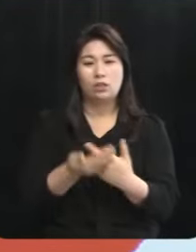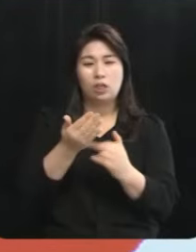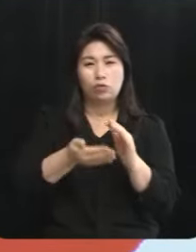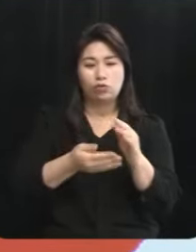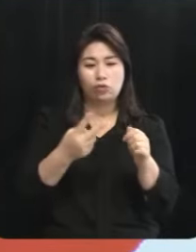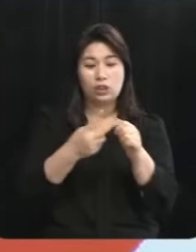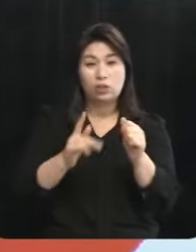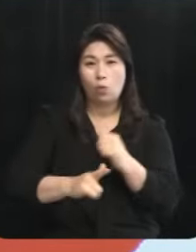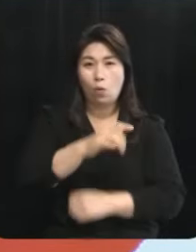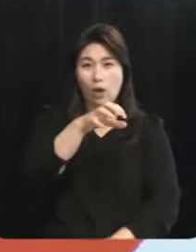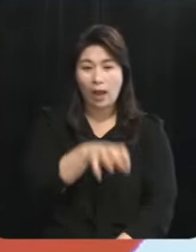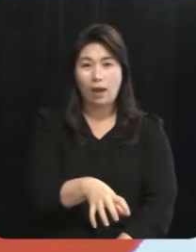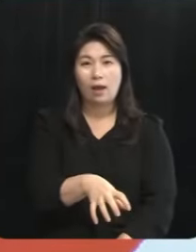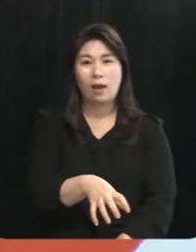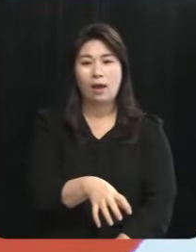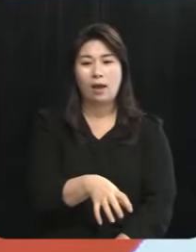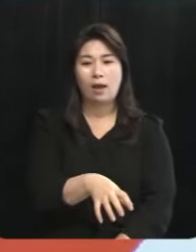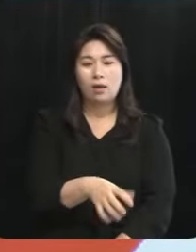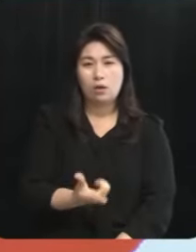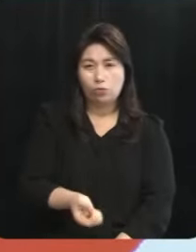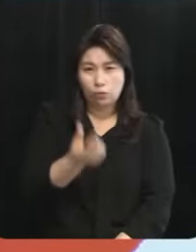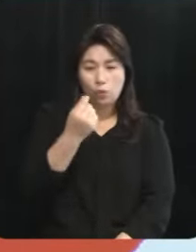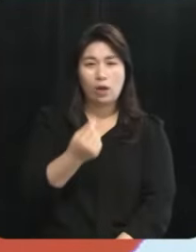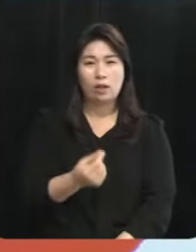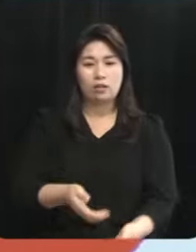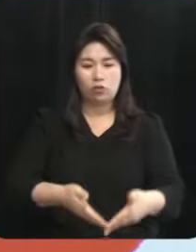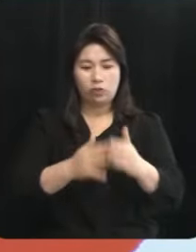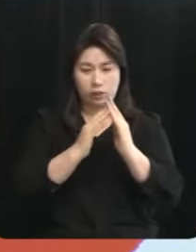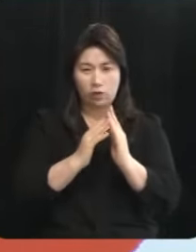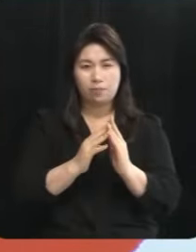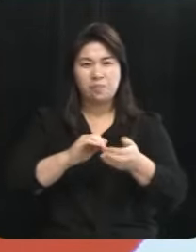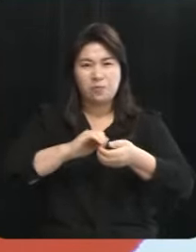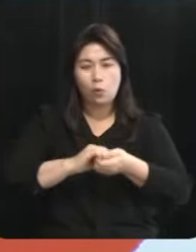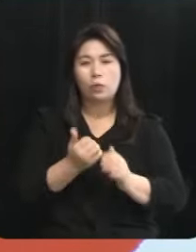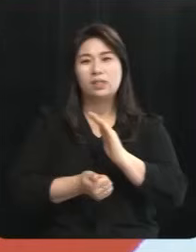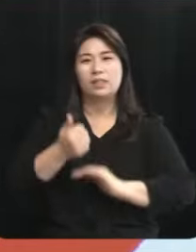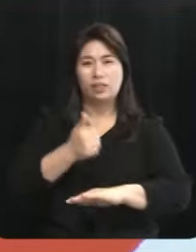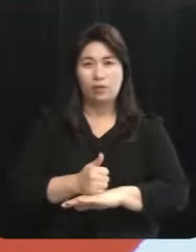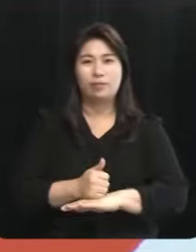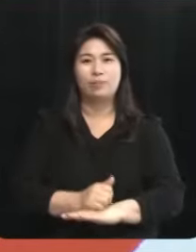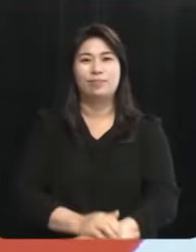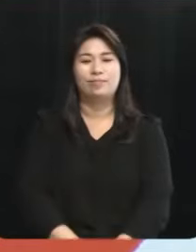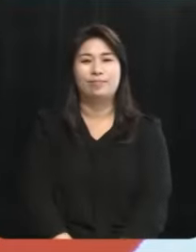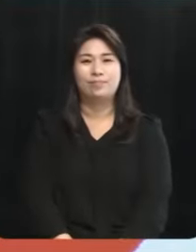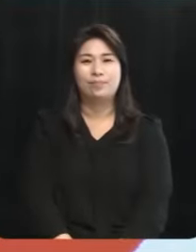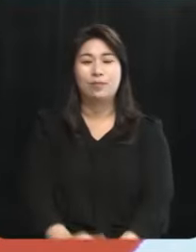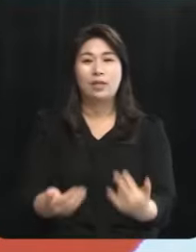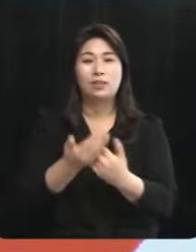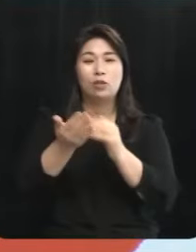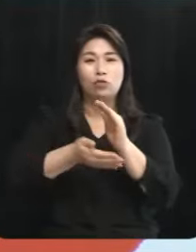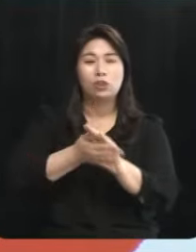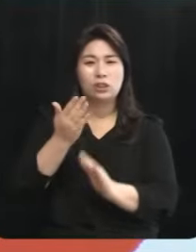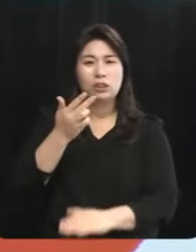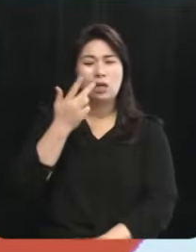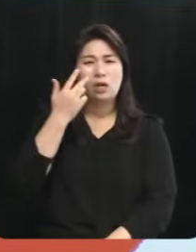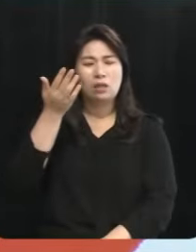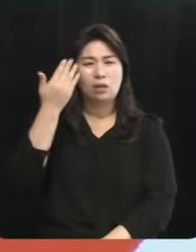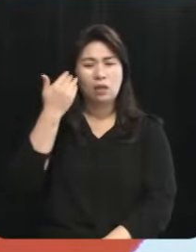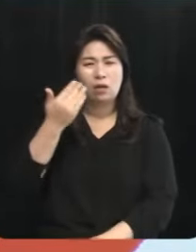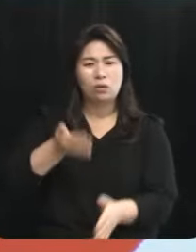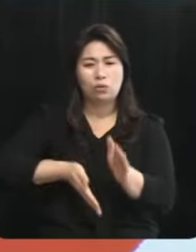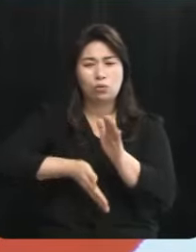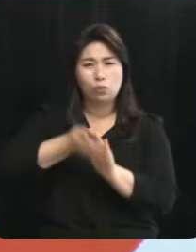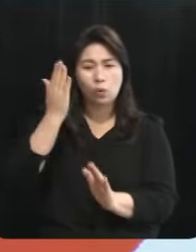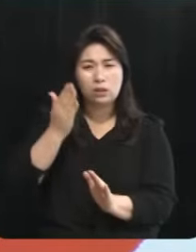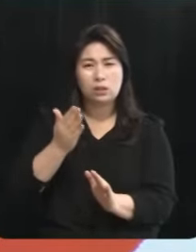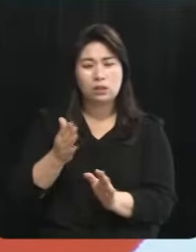제2공항의 조속한 건설을 반드시 시행하도록 하겠습니다 제주시 구도심의 활성화를 위해서